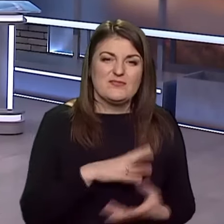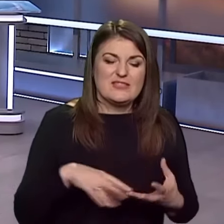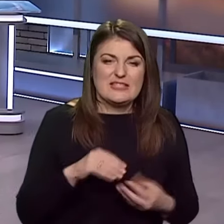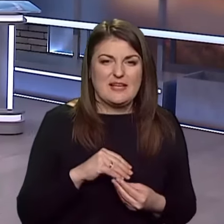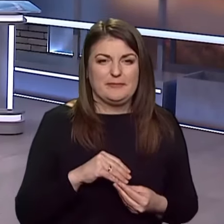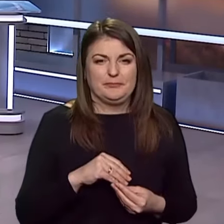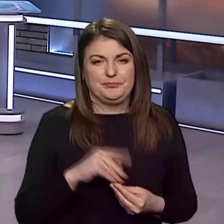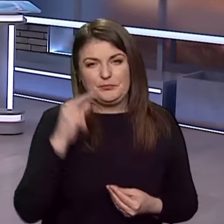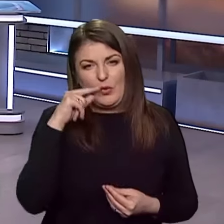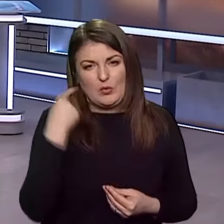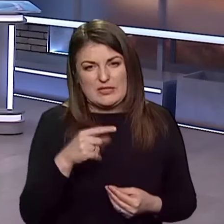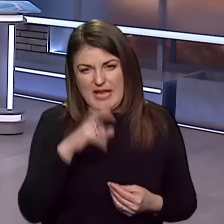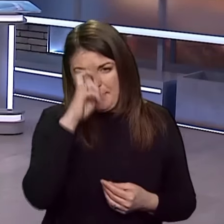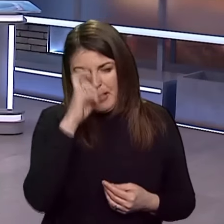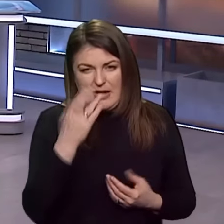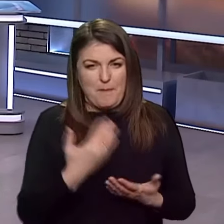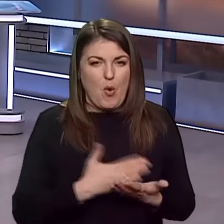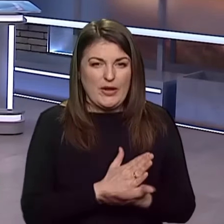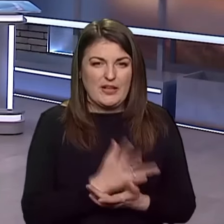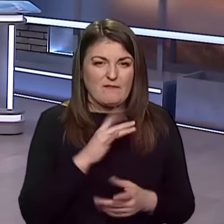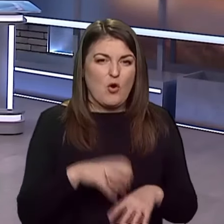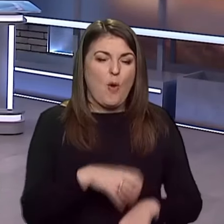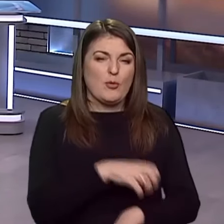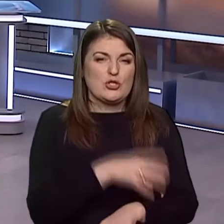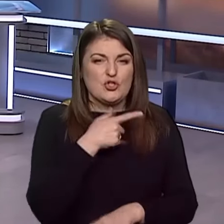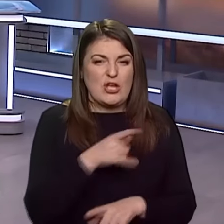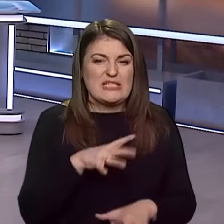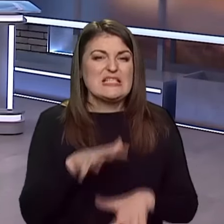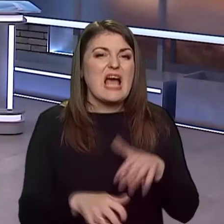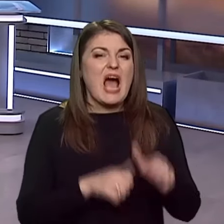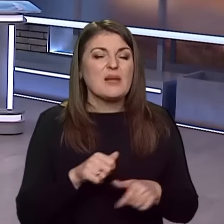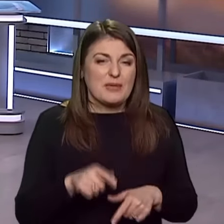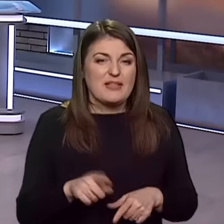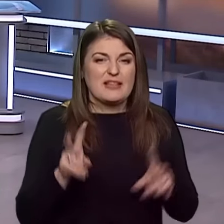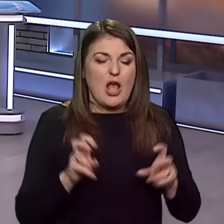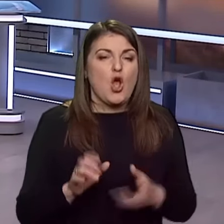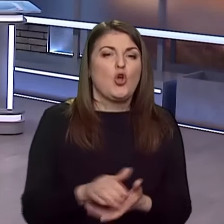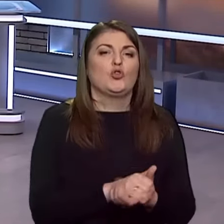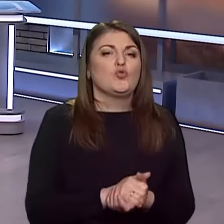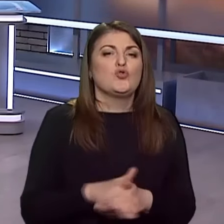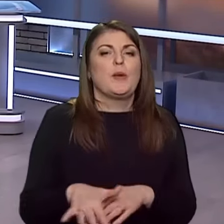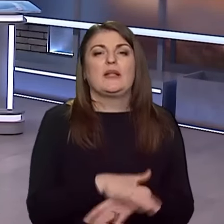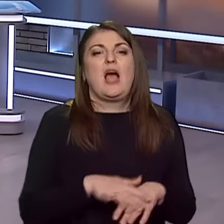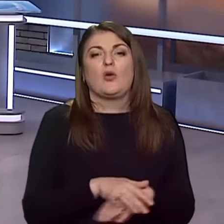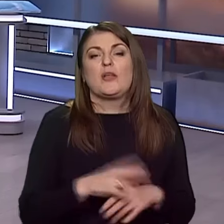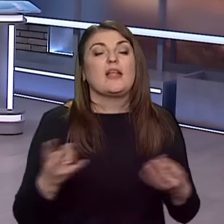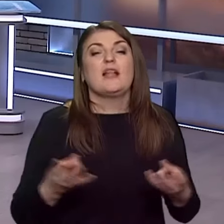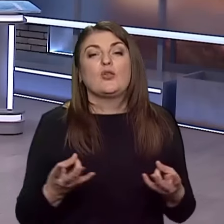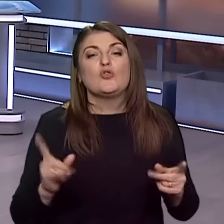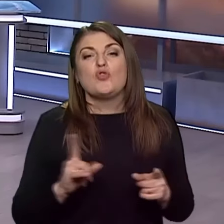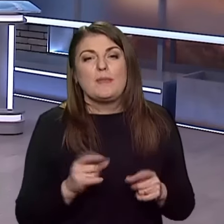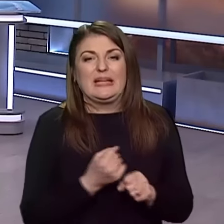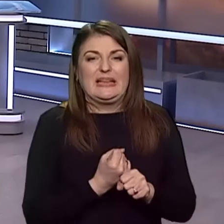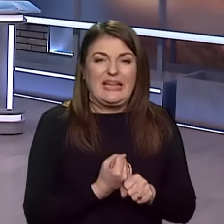російська імперська політика в комуністичний час. Загарбницька. Називалася дружбою народів для того, щоб